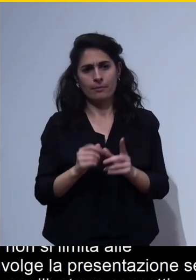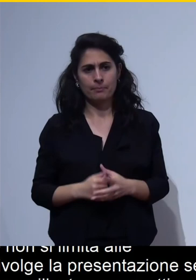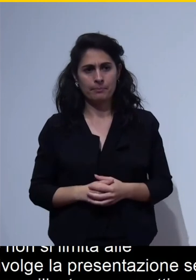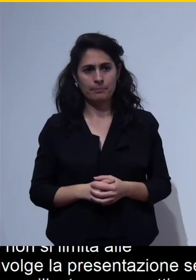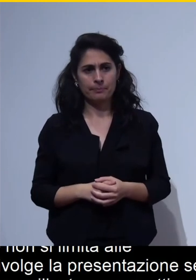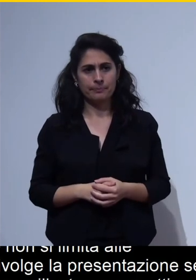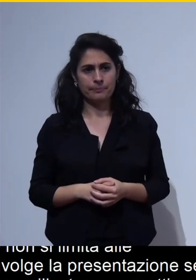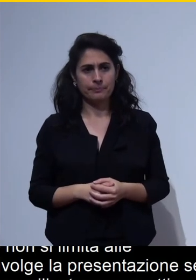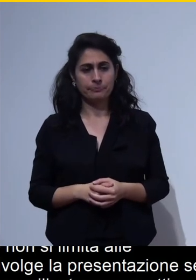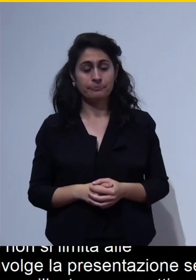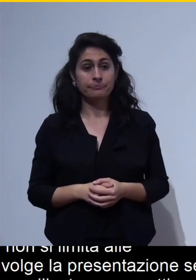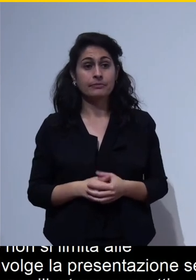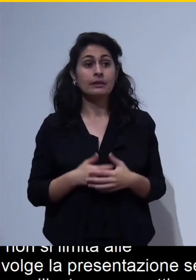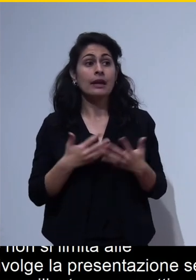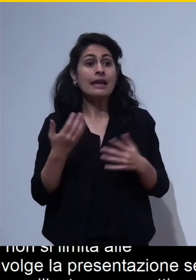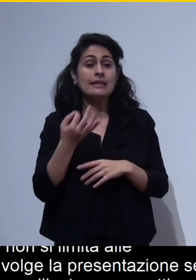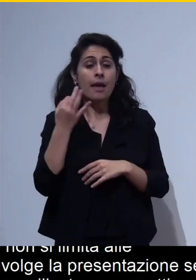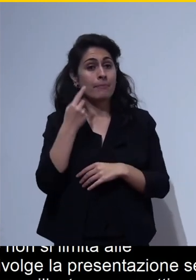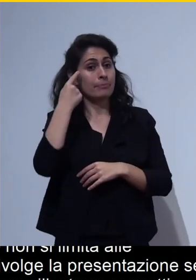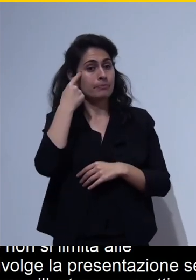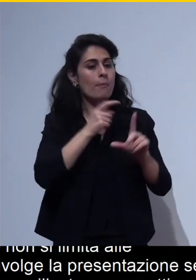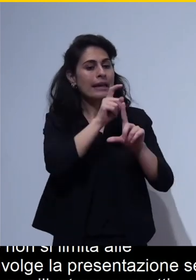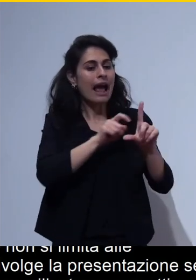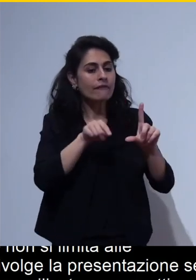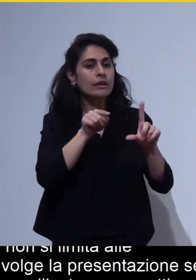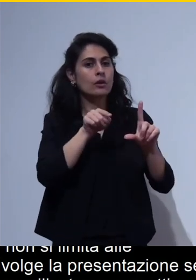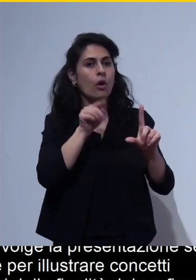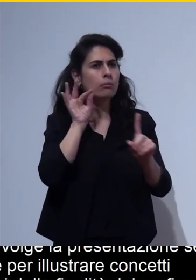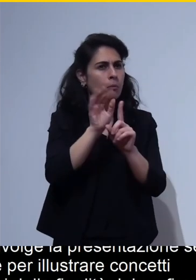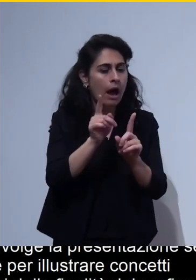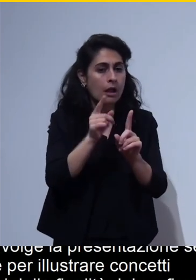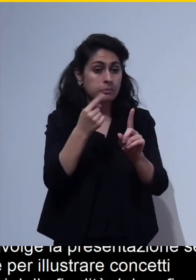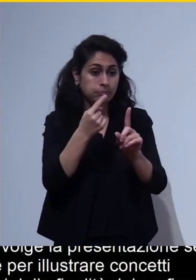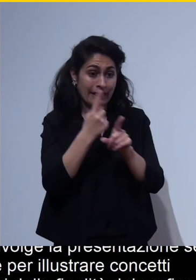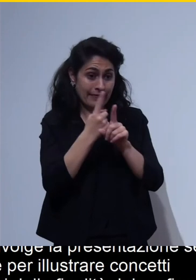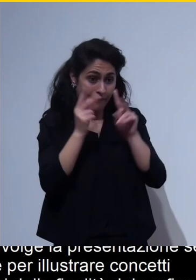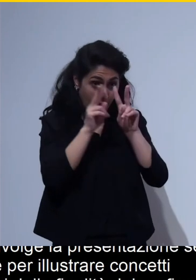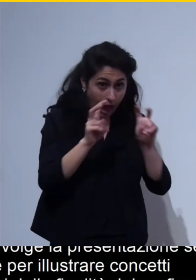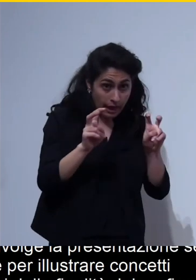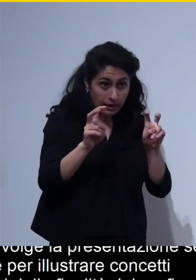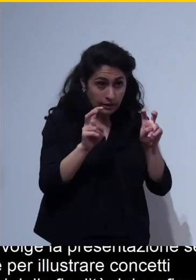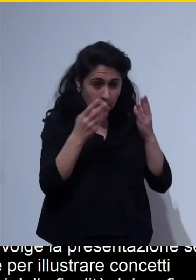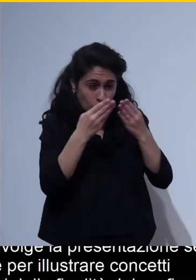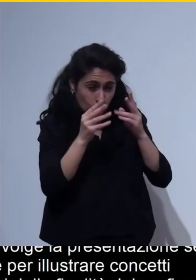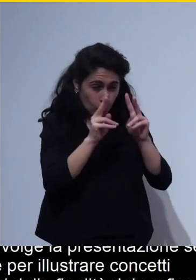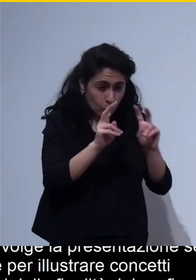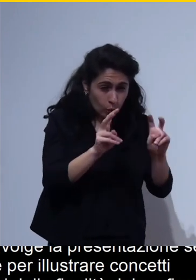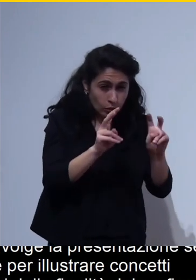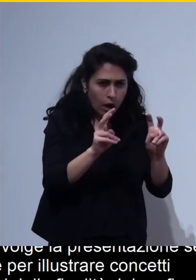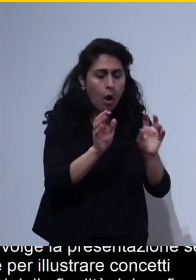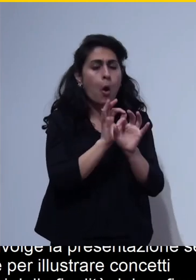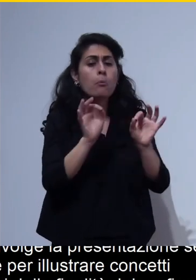dalle finalità del grafico nel senso se poi va studiato va analizzato oppure semplicemente è presente solo